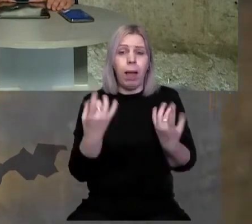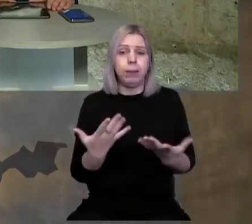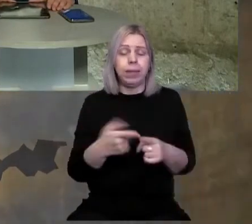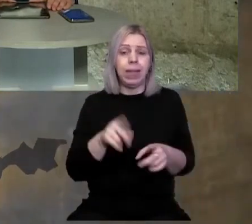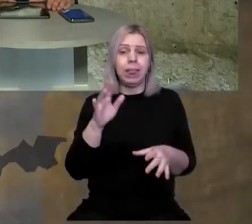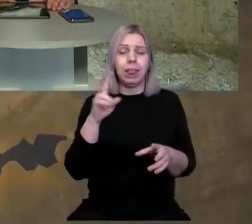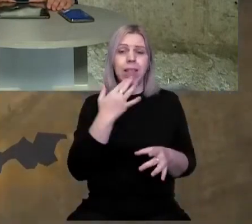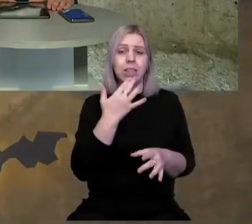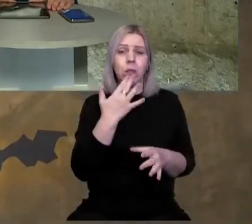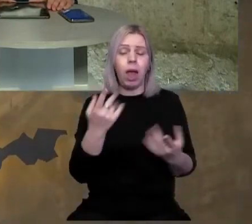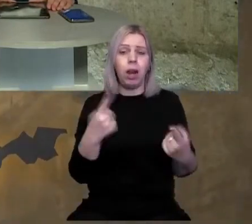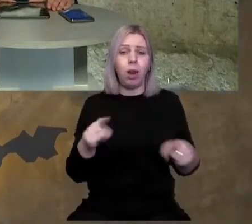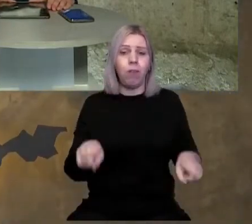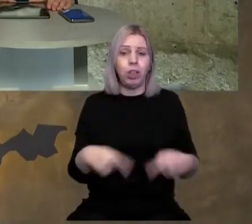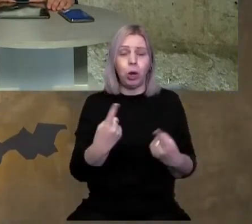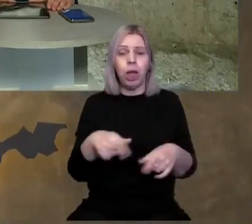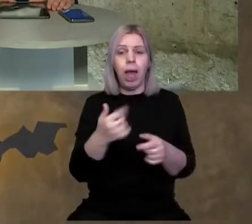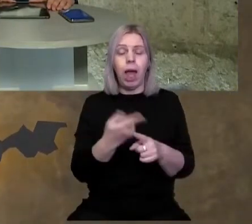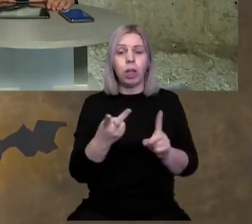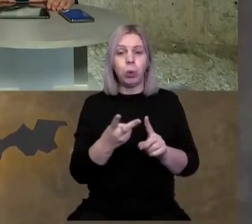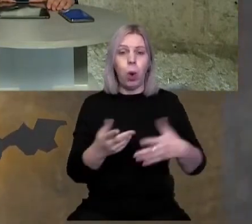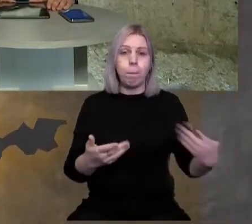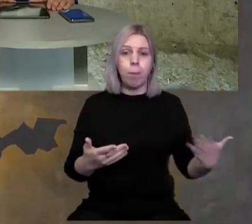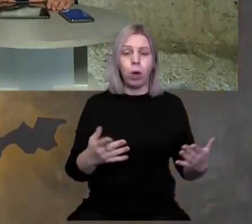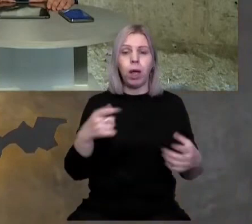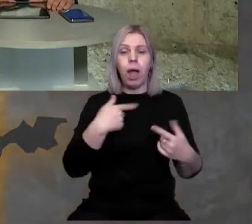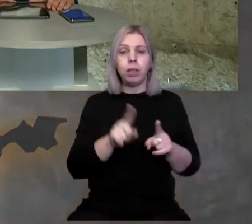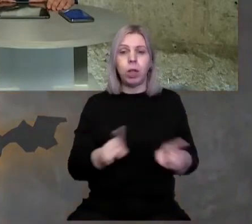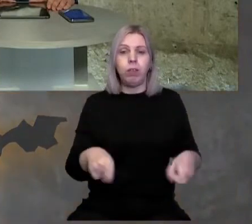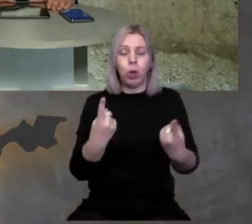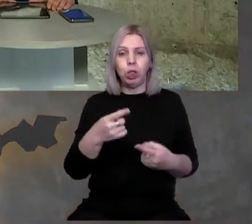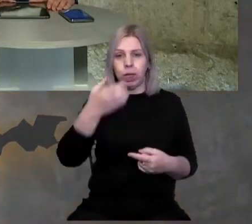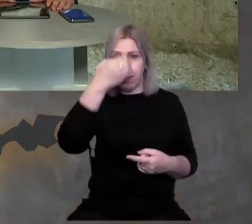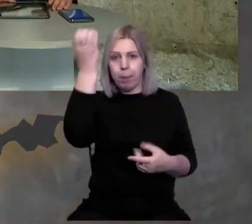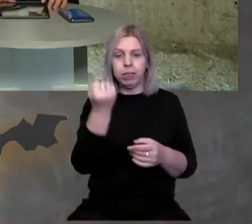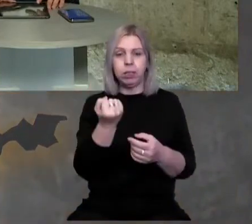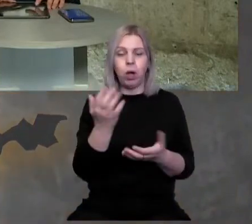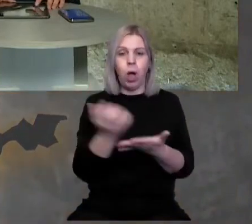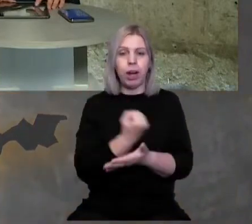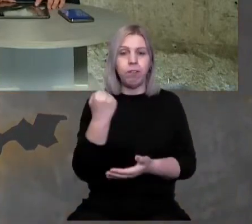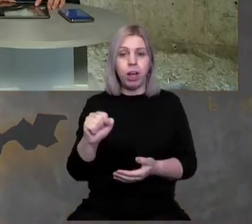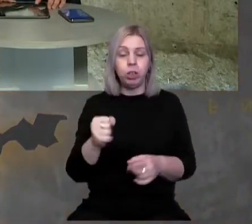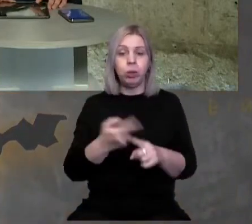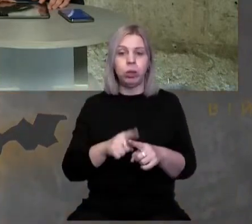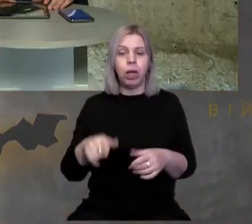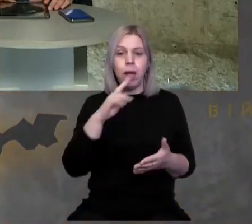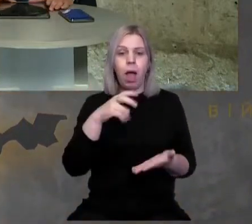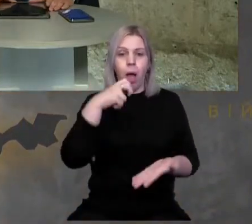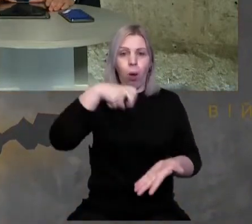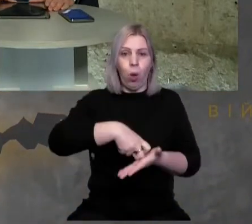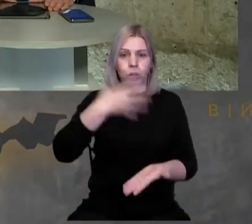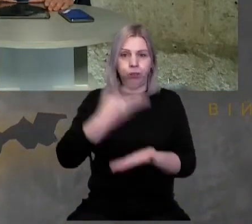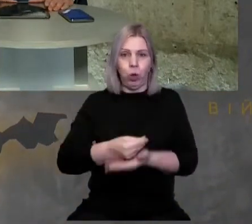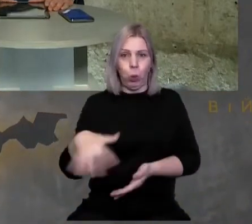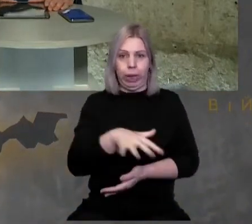національного відродження, а з другого боку спроба імперського реваншу, тобто маркувати свою територію. І